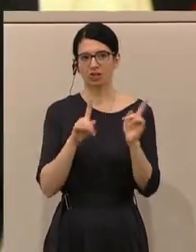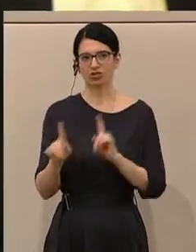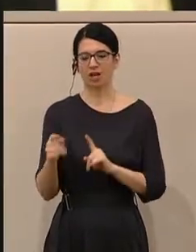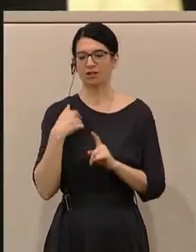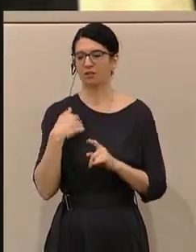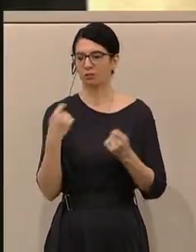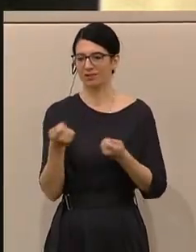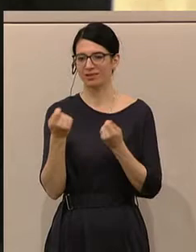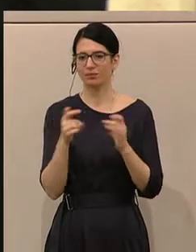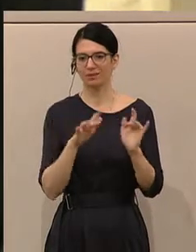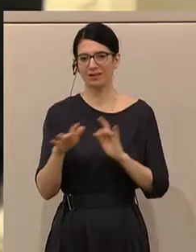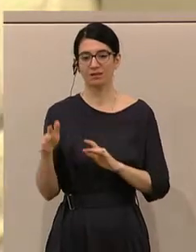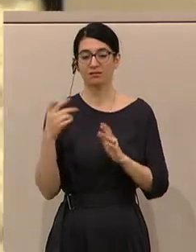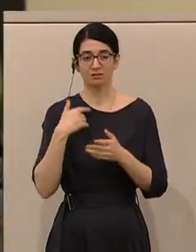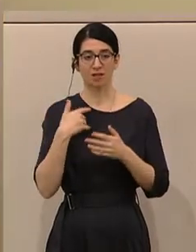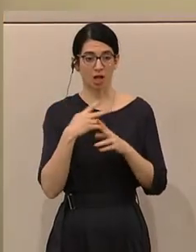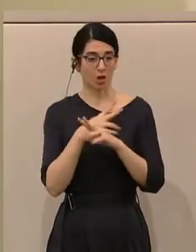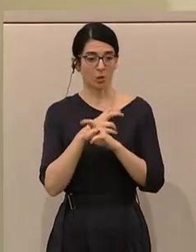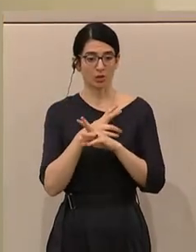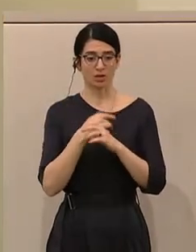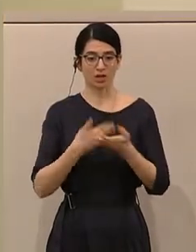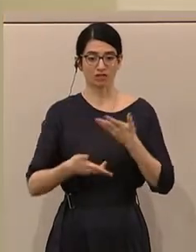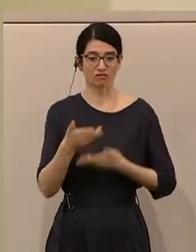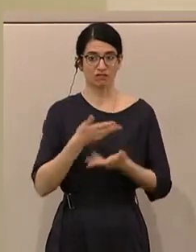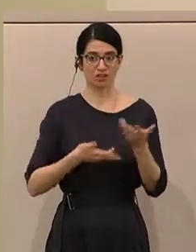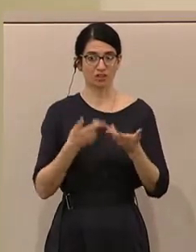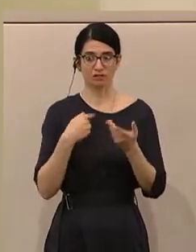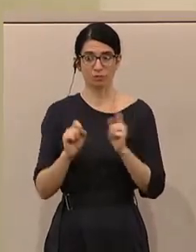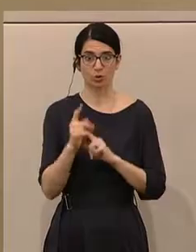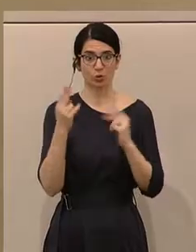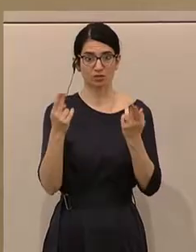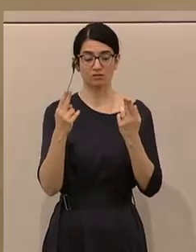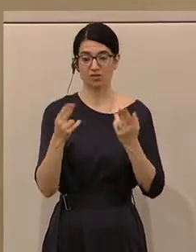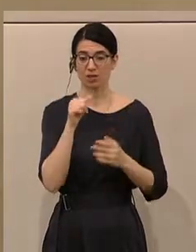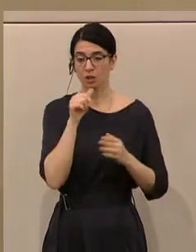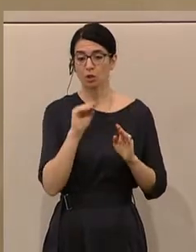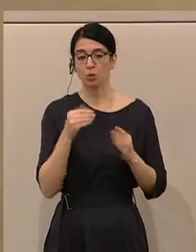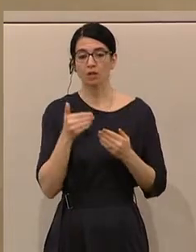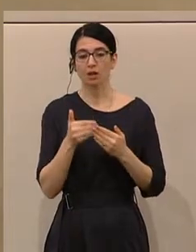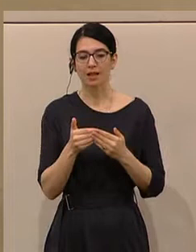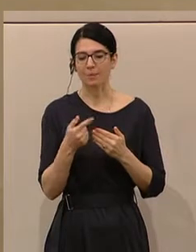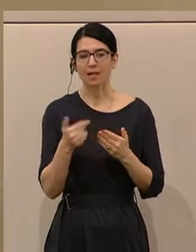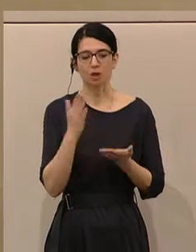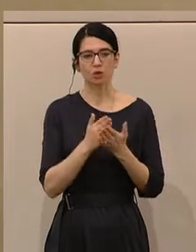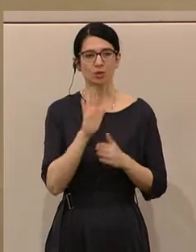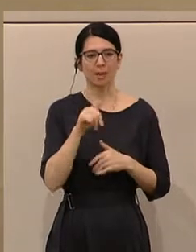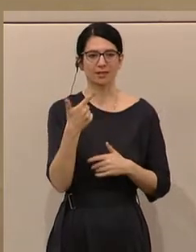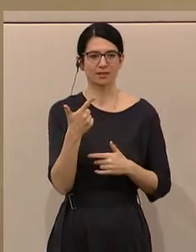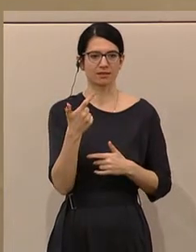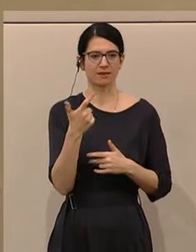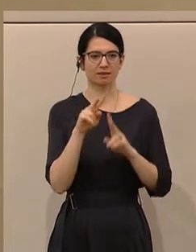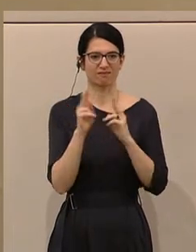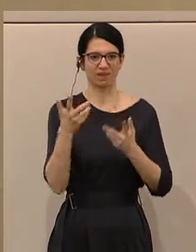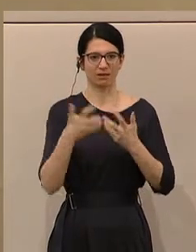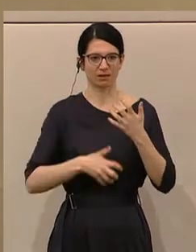Betriebe sind das Rückgrat der österreichischen Wirtschaft. Und nicht nur seit den letzten Jahren, sondern seit dem Zweiten Weltkrieg, als